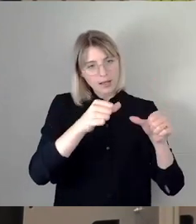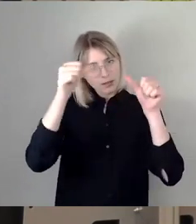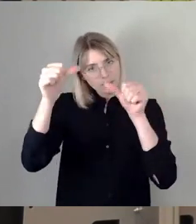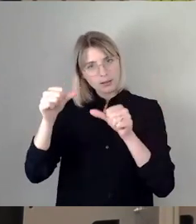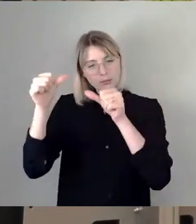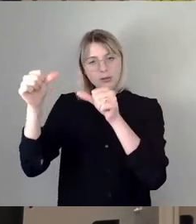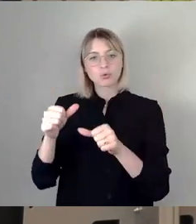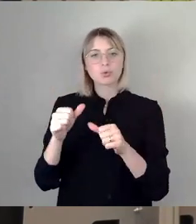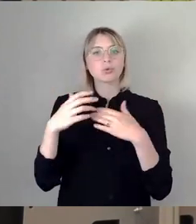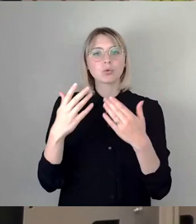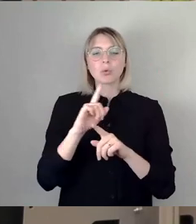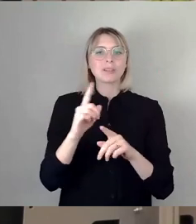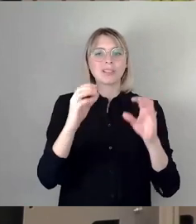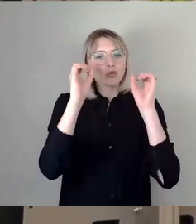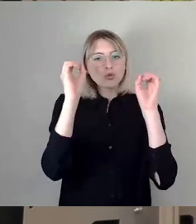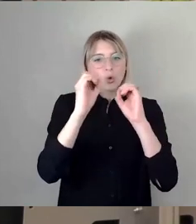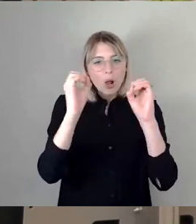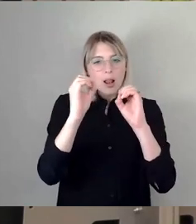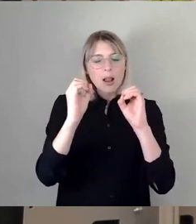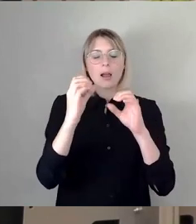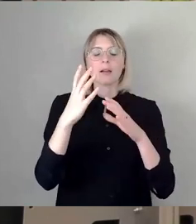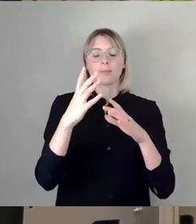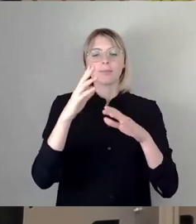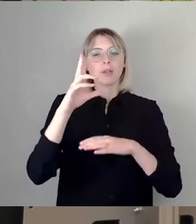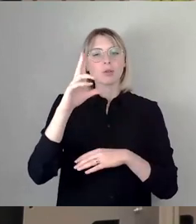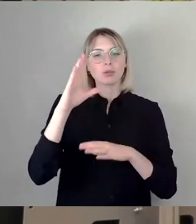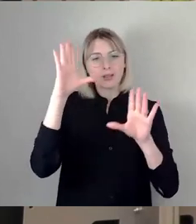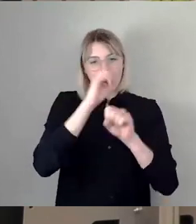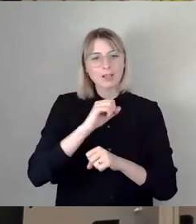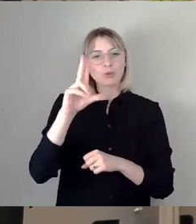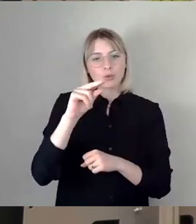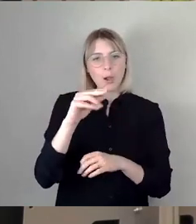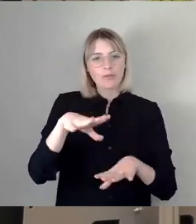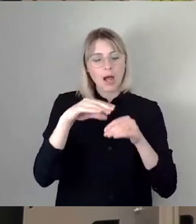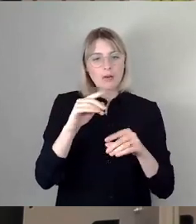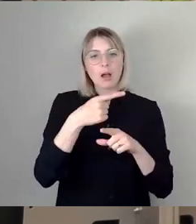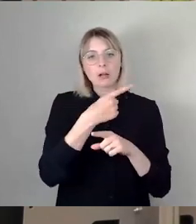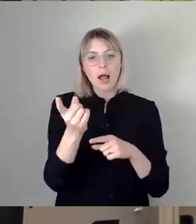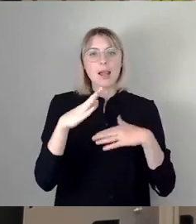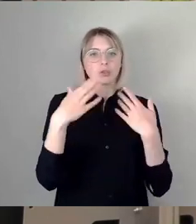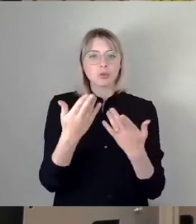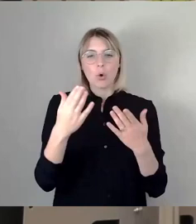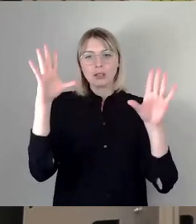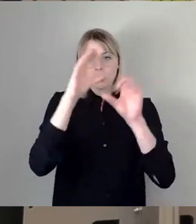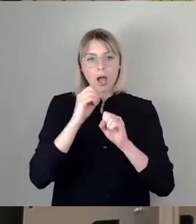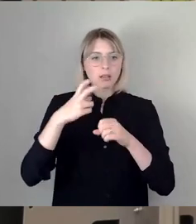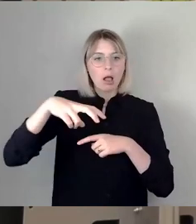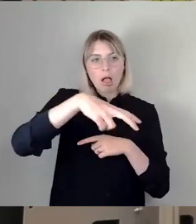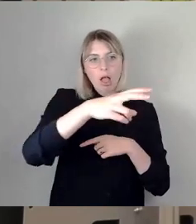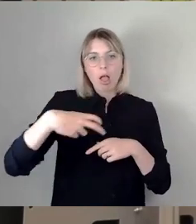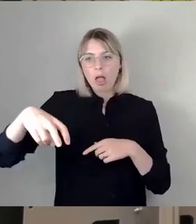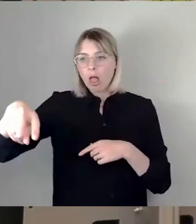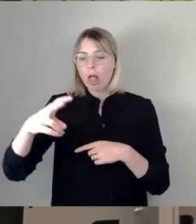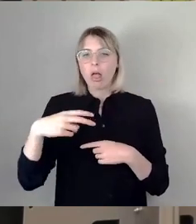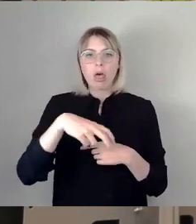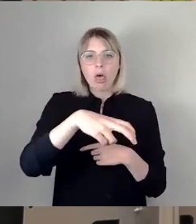nicht null Uhr starten zu lassen, was dann alle dazu zwingt, nachts unterwegs zu sein, ohne dass Menschen, andere Menschen,